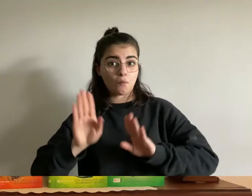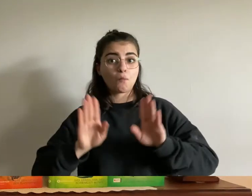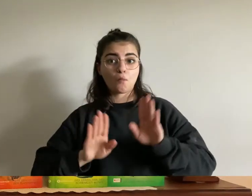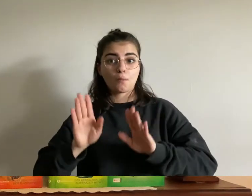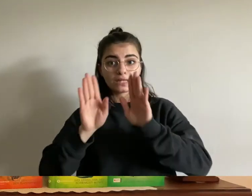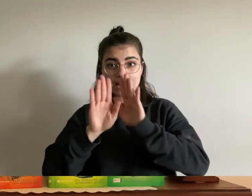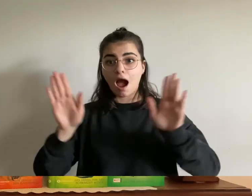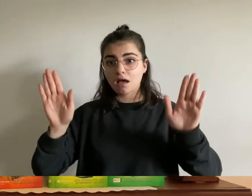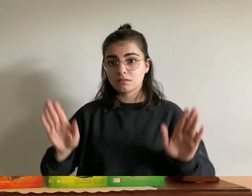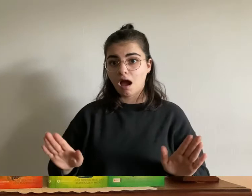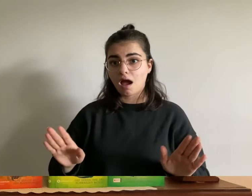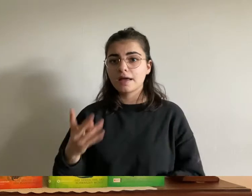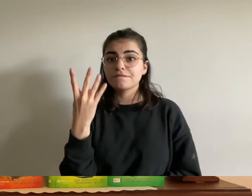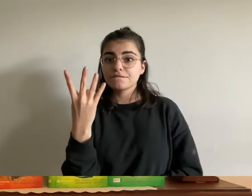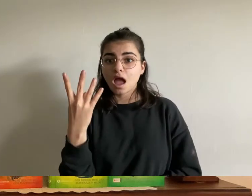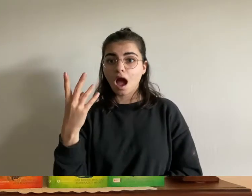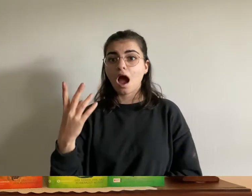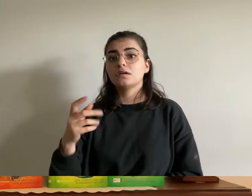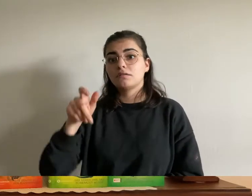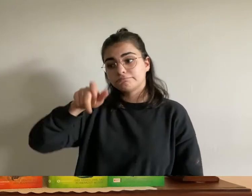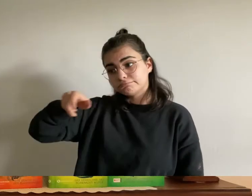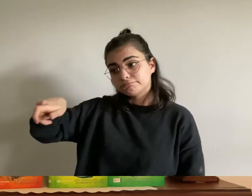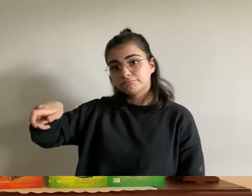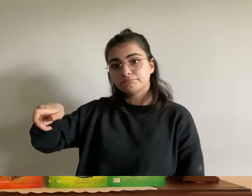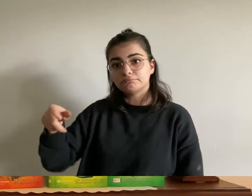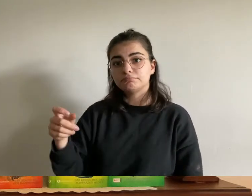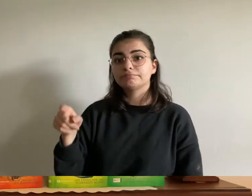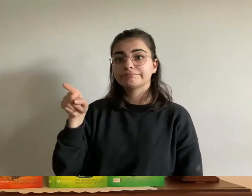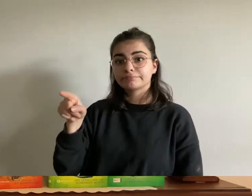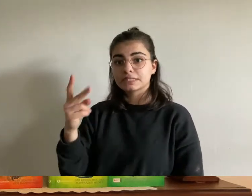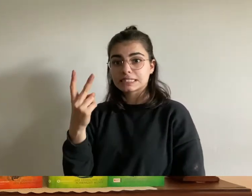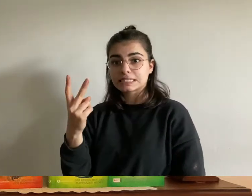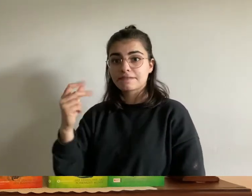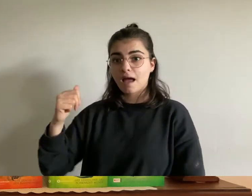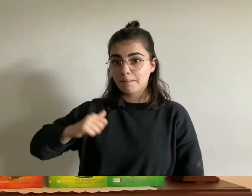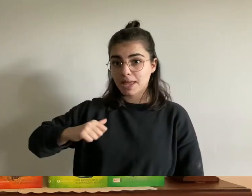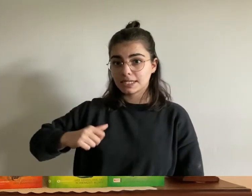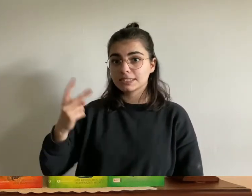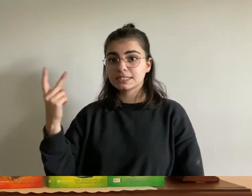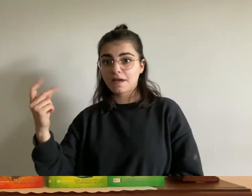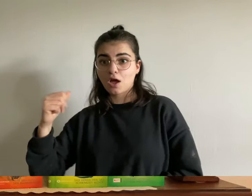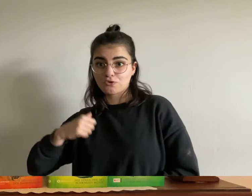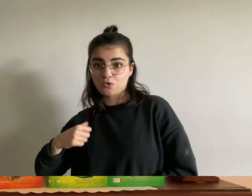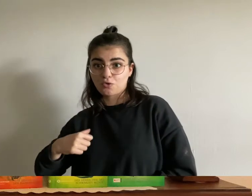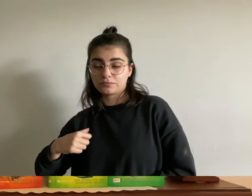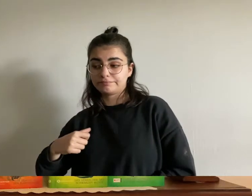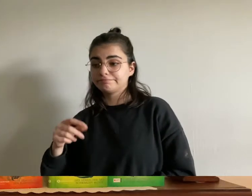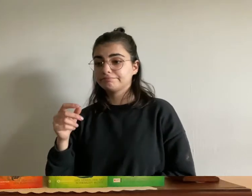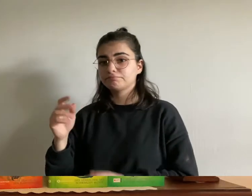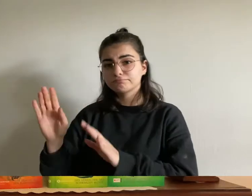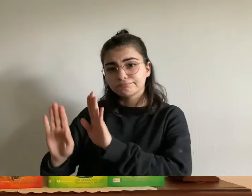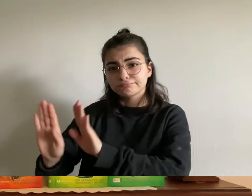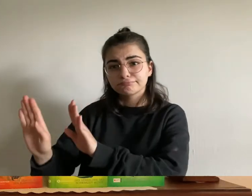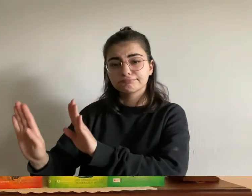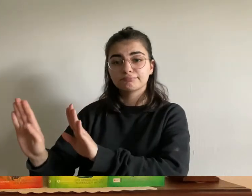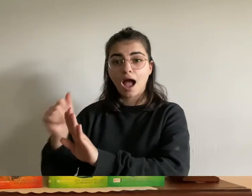zwei mädchen kämpften gegen einen riesigen wolf einer der jungen hielt ein glänzendes kleines schwert in der hand und als er es gegen